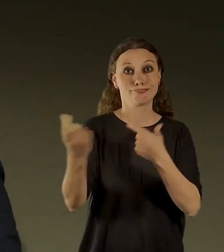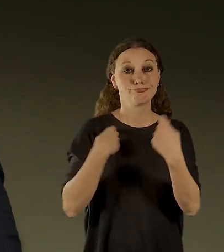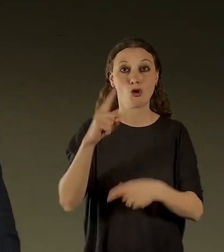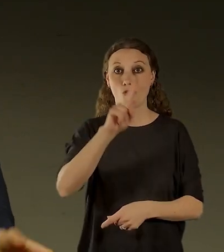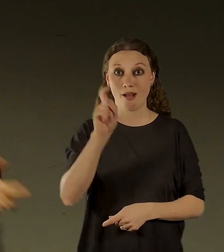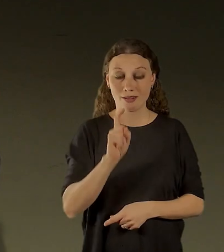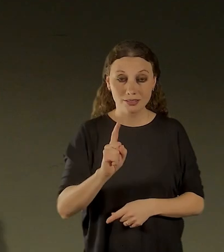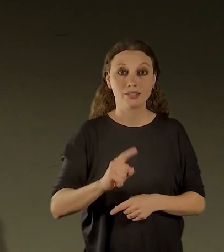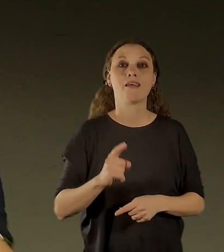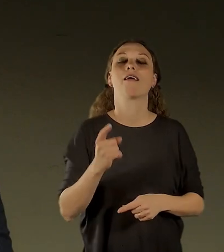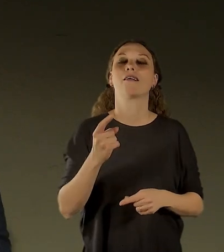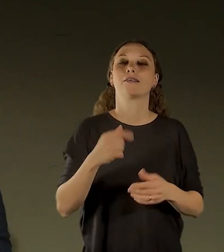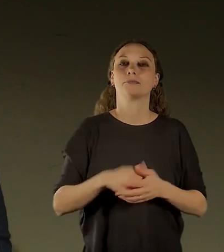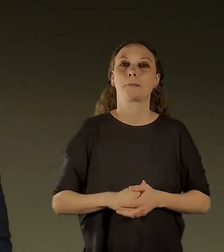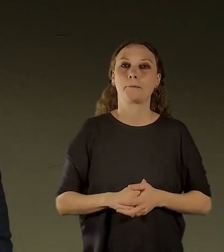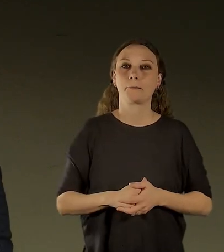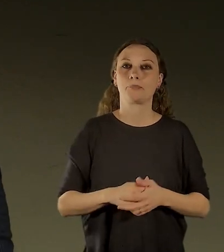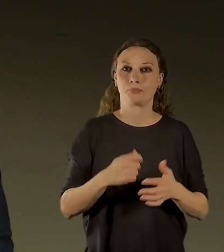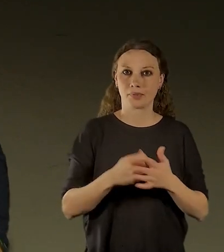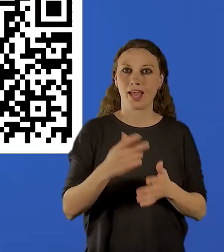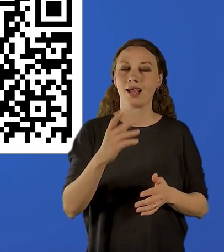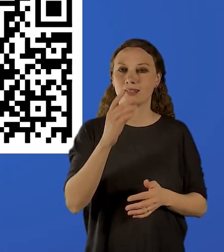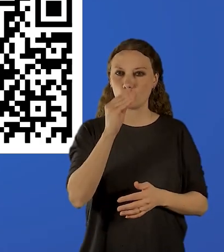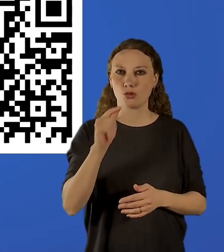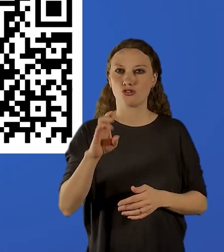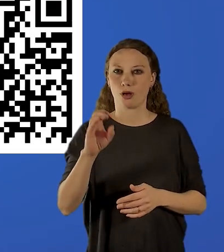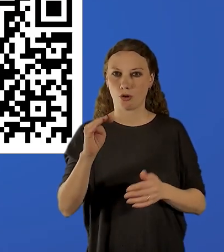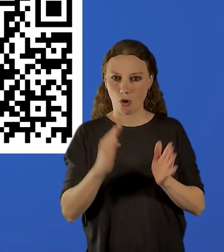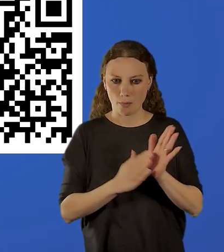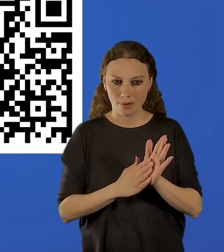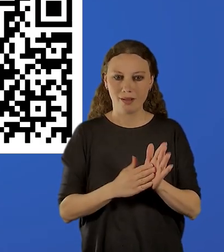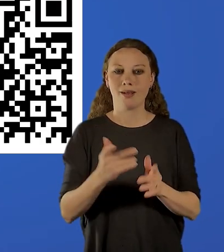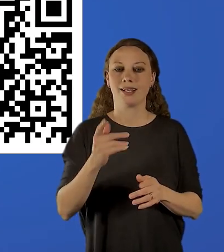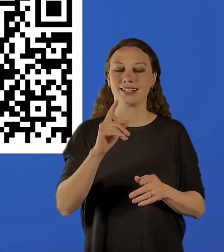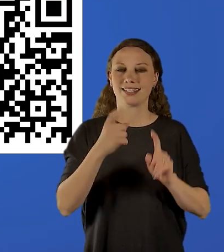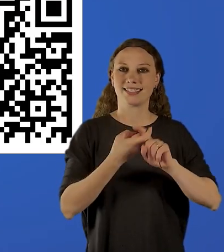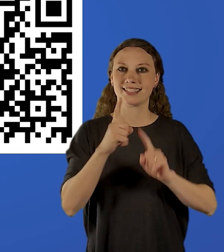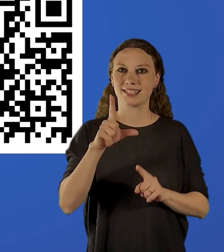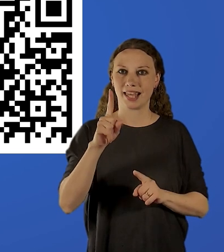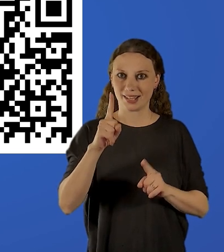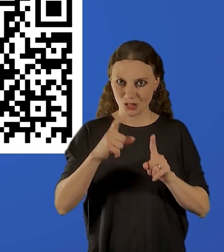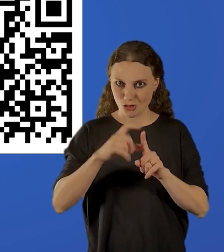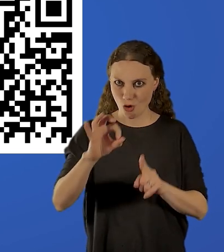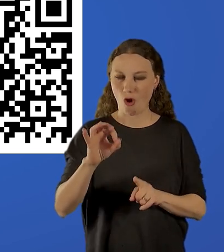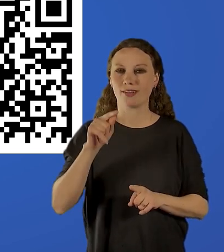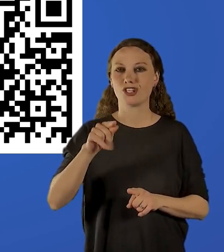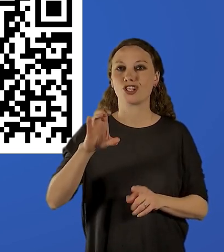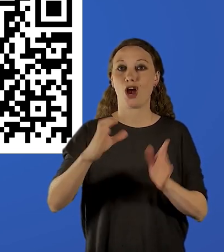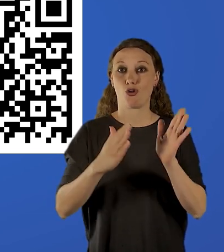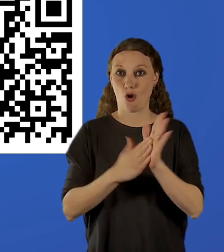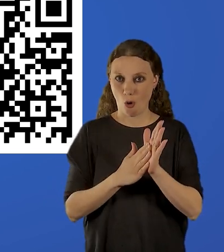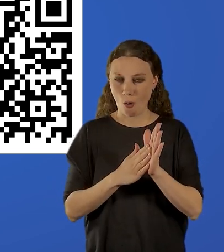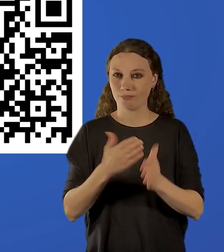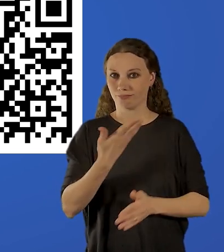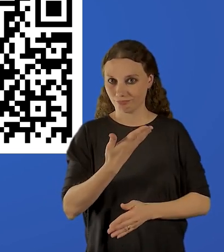.com, webová stránka, která vám umožní pokládat dotazy. Já je potom uvidím tady v tabletu. Heslo je